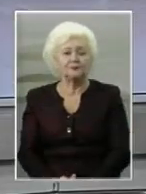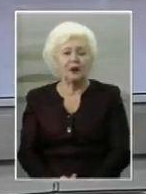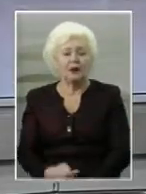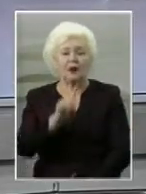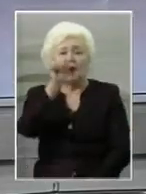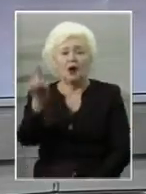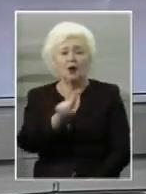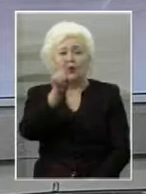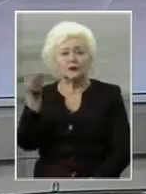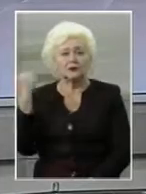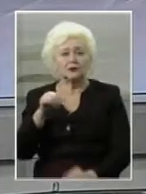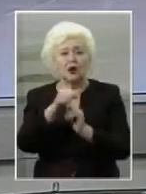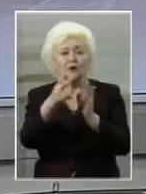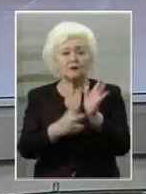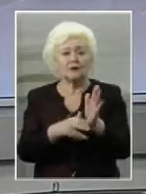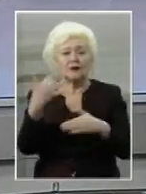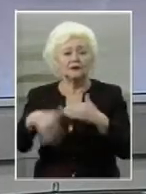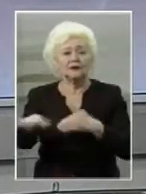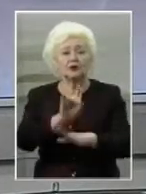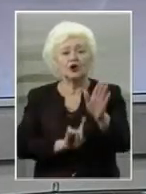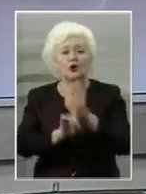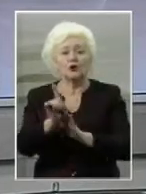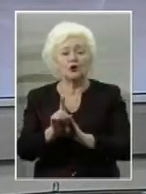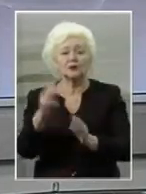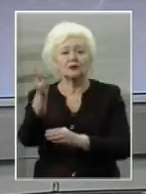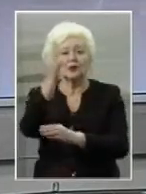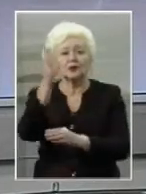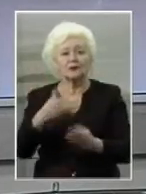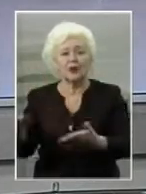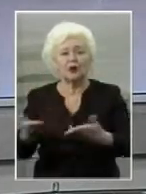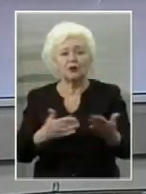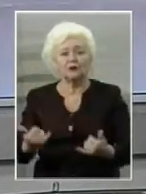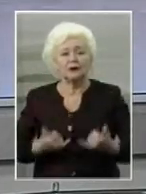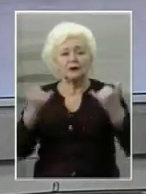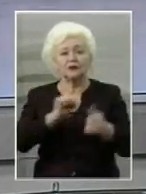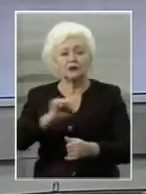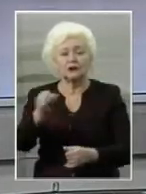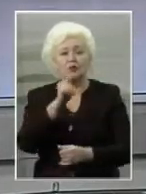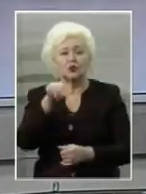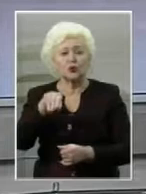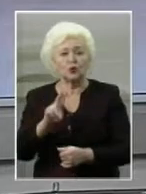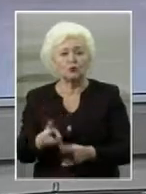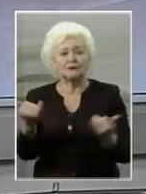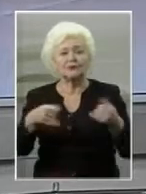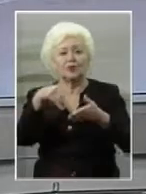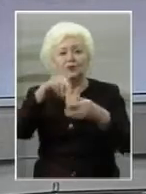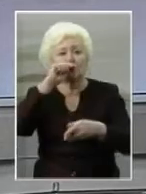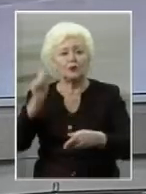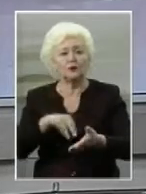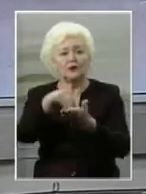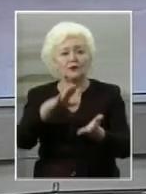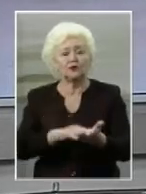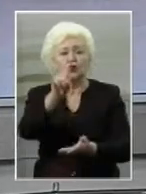Година тому о 18-й у Херсоні розпочалась молоскипна хода на честь героїв Крут. Сьогодні в Україні відзначають 101